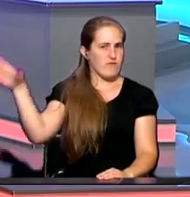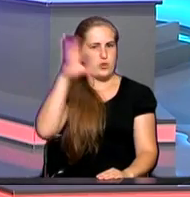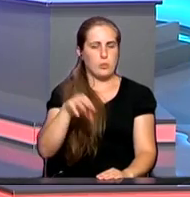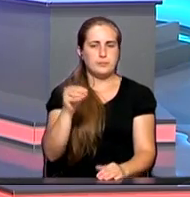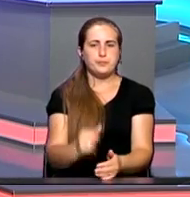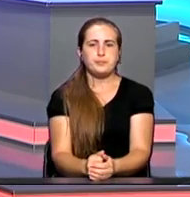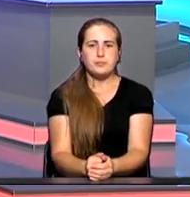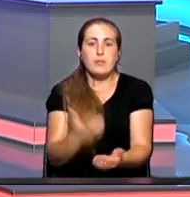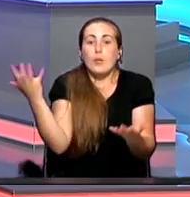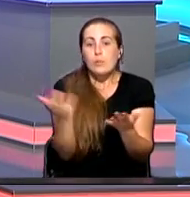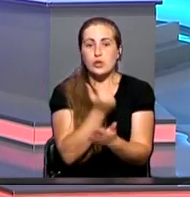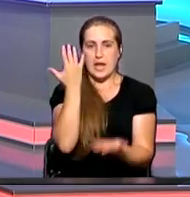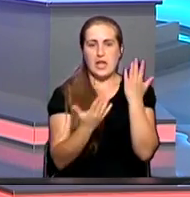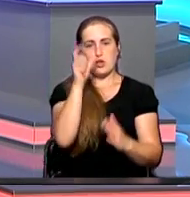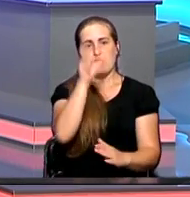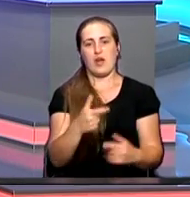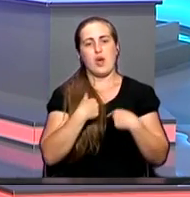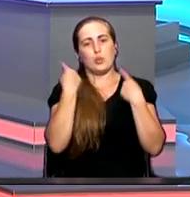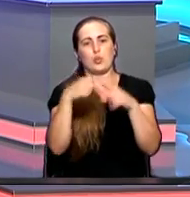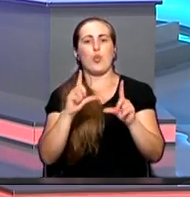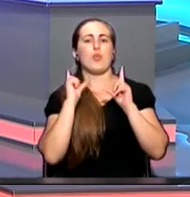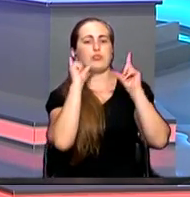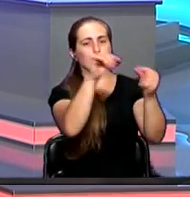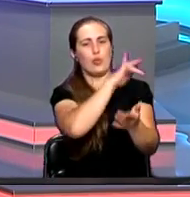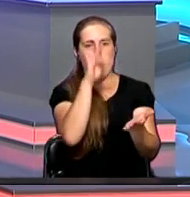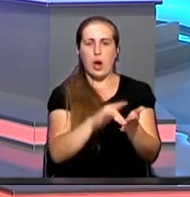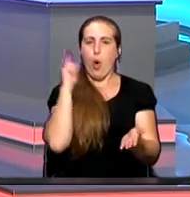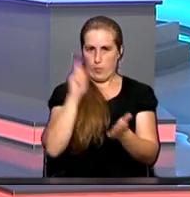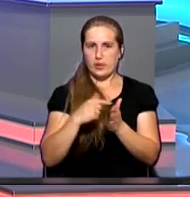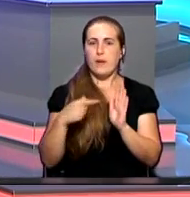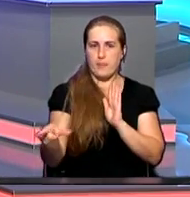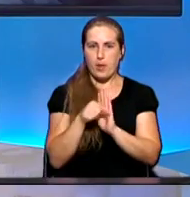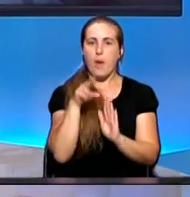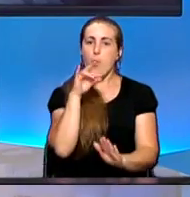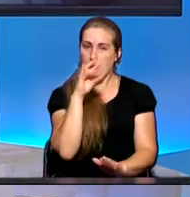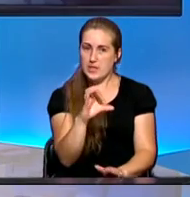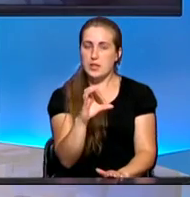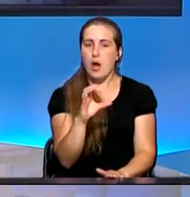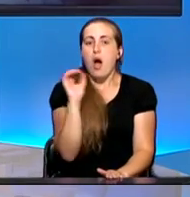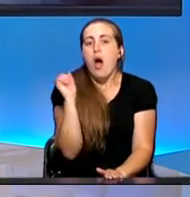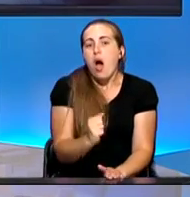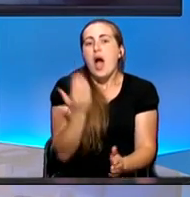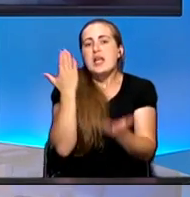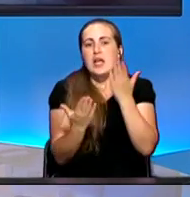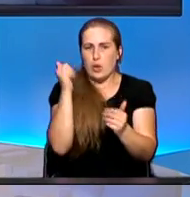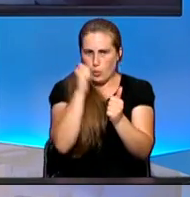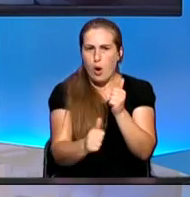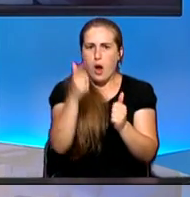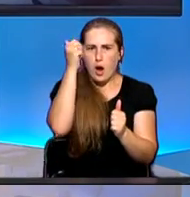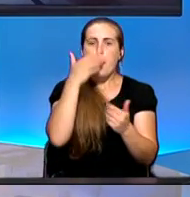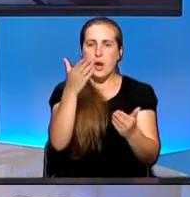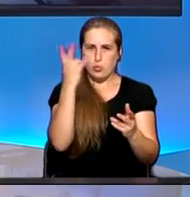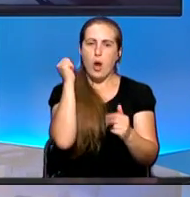А получается, если человек едет в другой город, он должен при себе иметь полис, а если каждый день нет